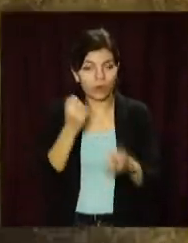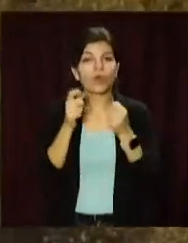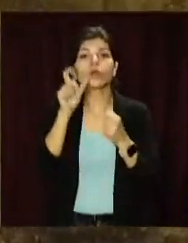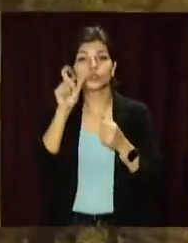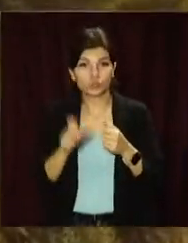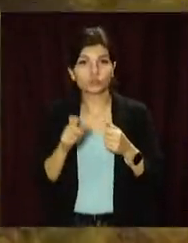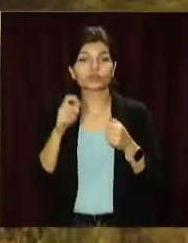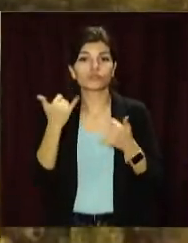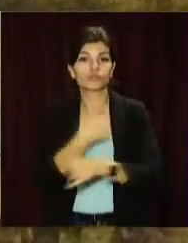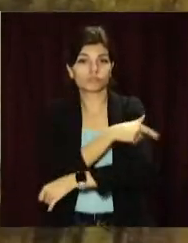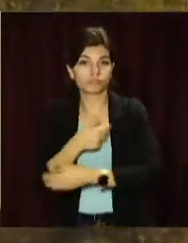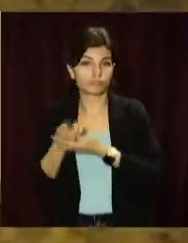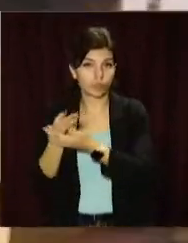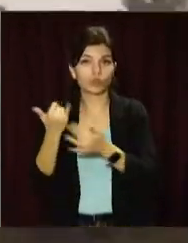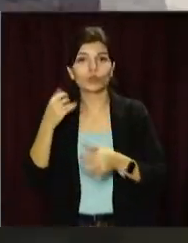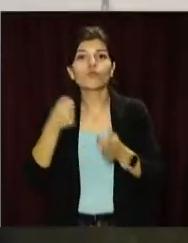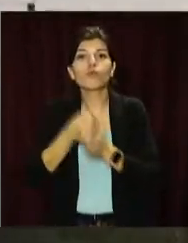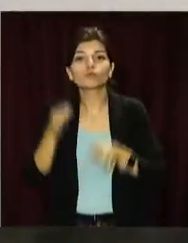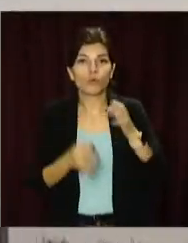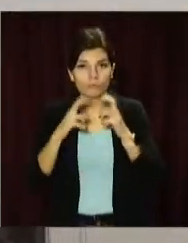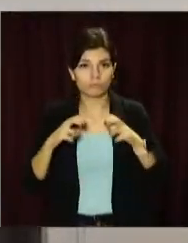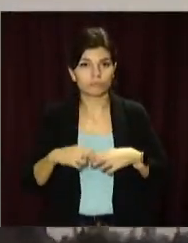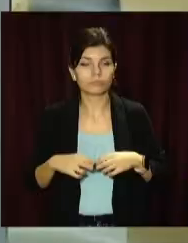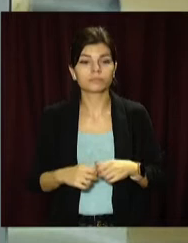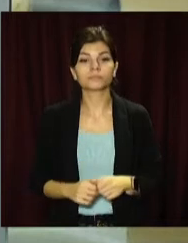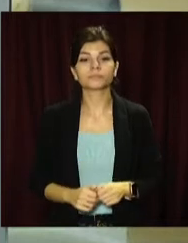Наразі чоловіків лікарні триває досудове розслідування.